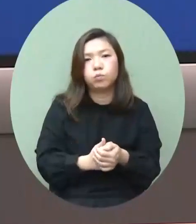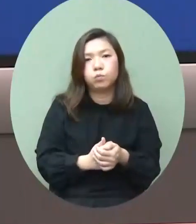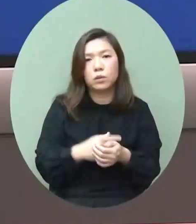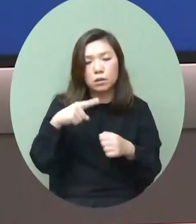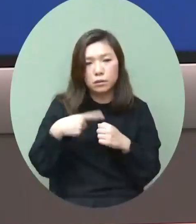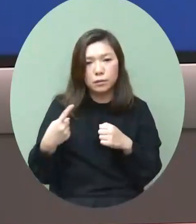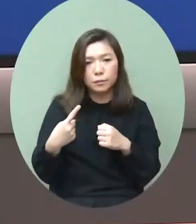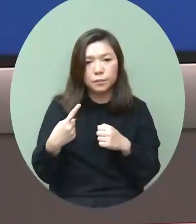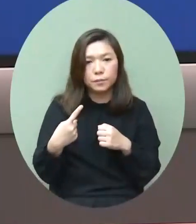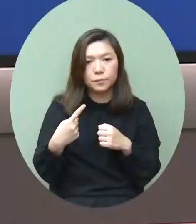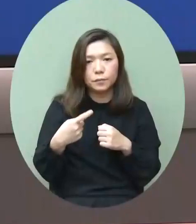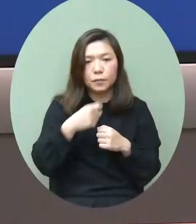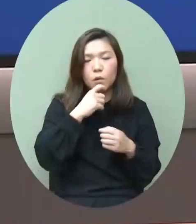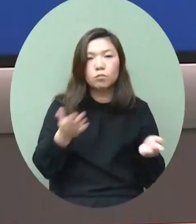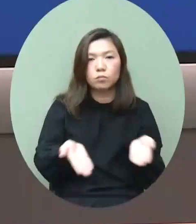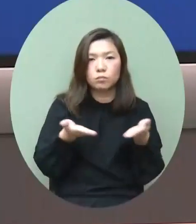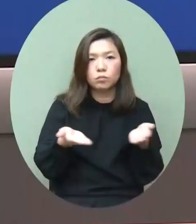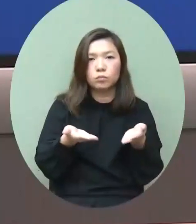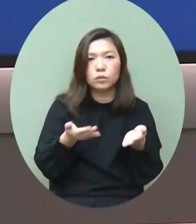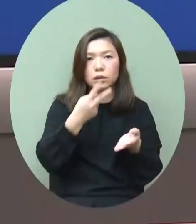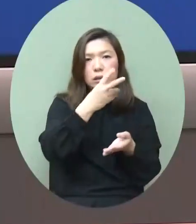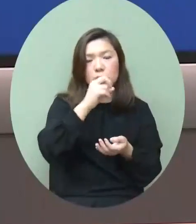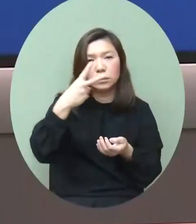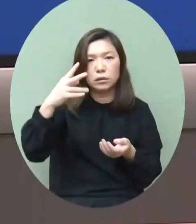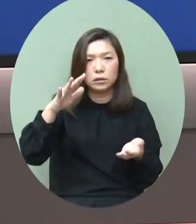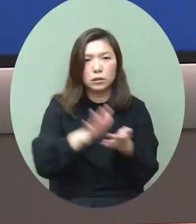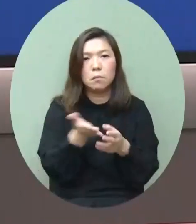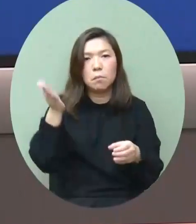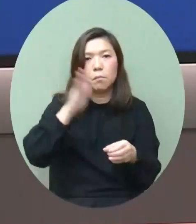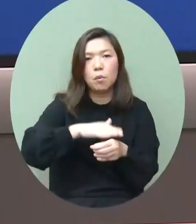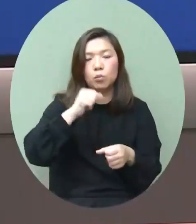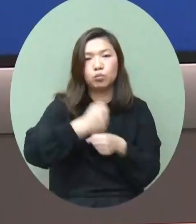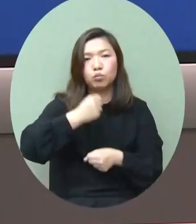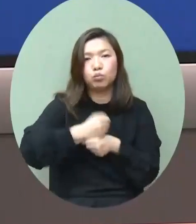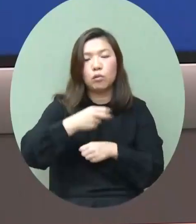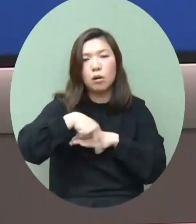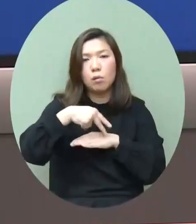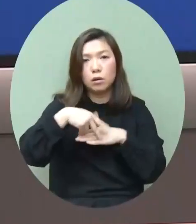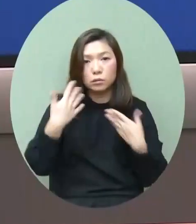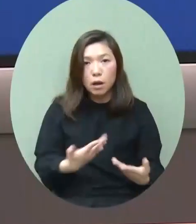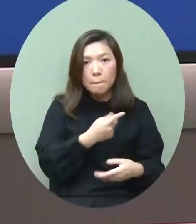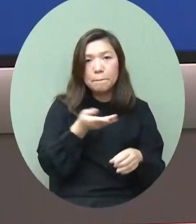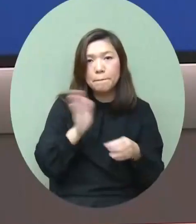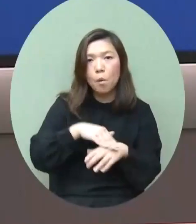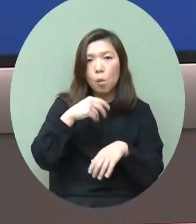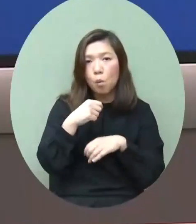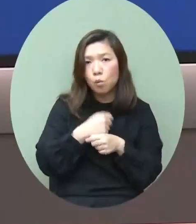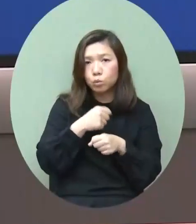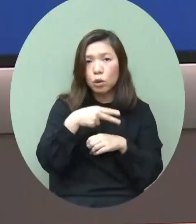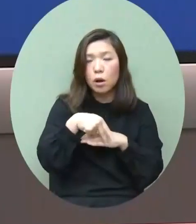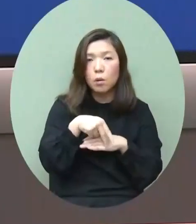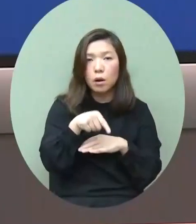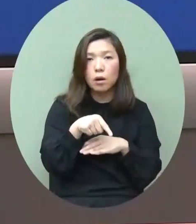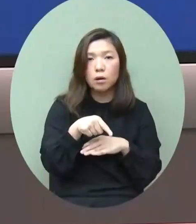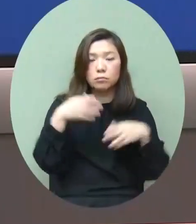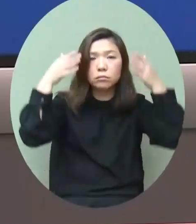也是推出了一個2022年的補就業計劃而今次的補就業計劃正正是